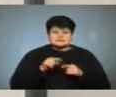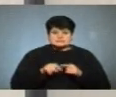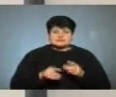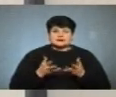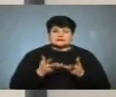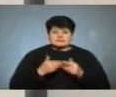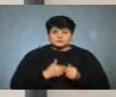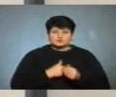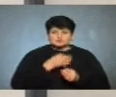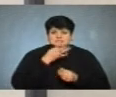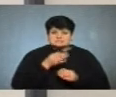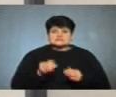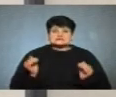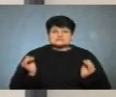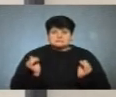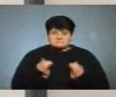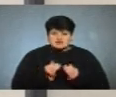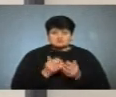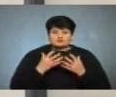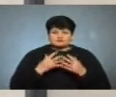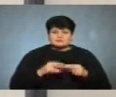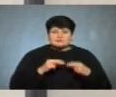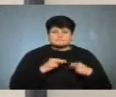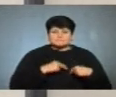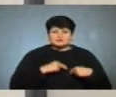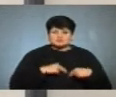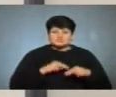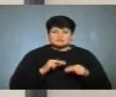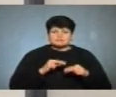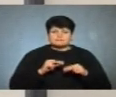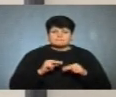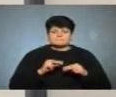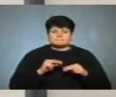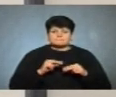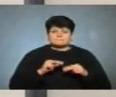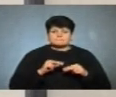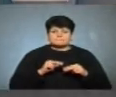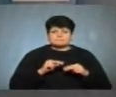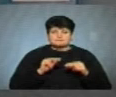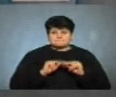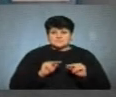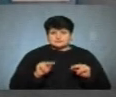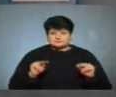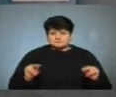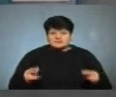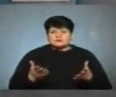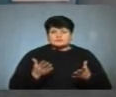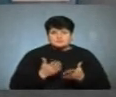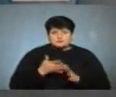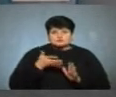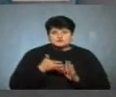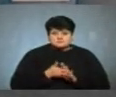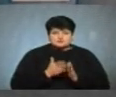сказати, десь зменшується. Уже і педагогічні працівники, і керівники навчальних закладів зрозуміли, що має бути